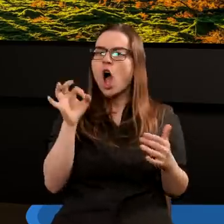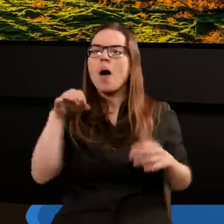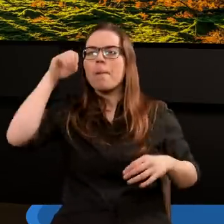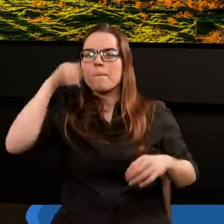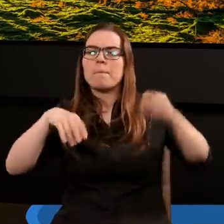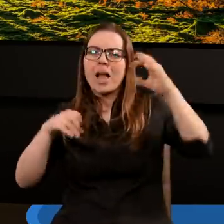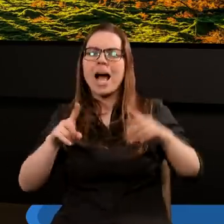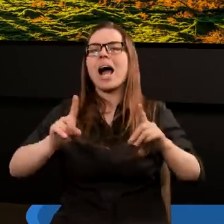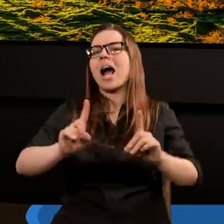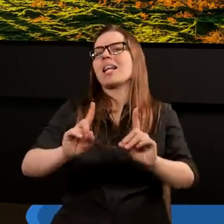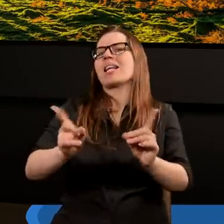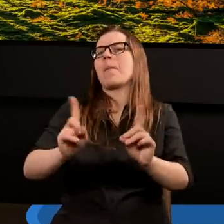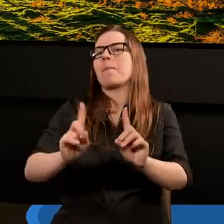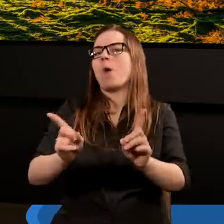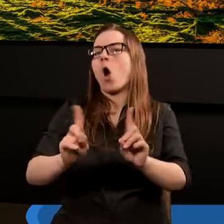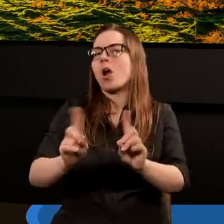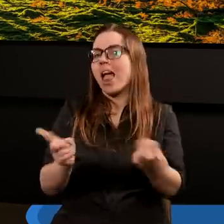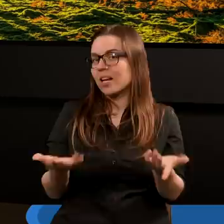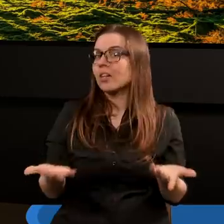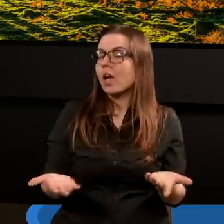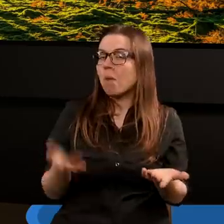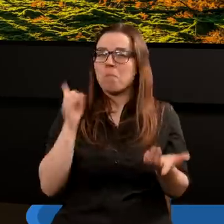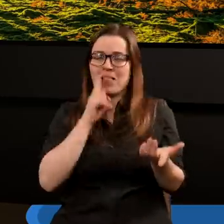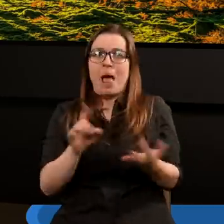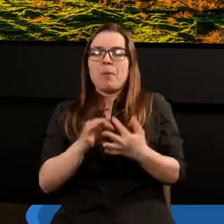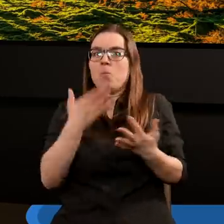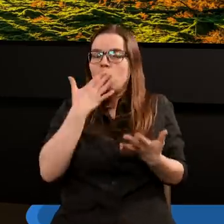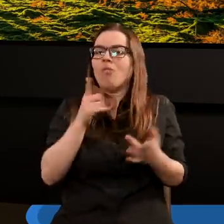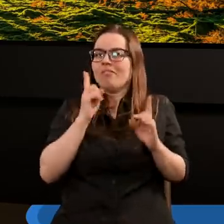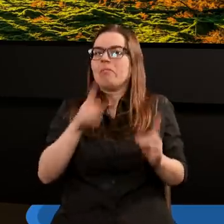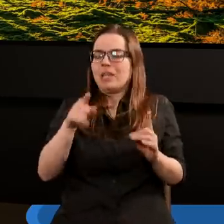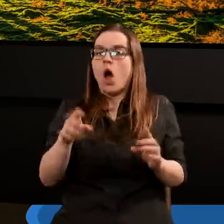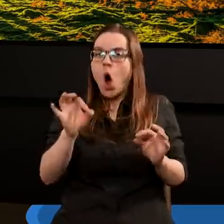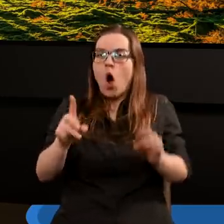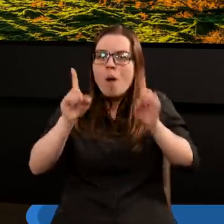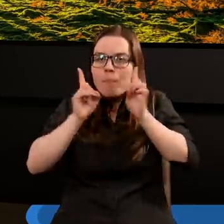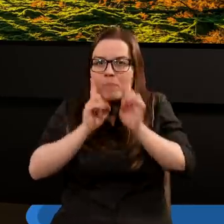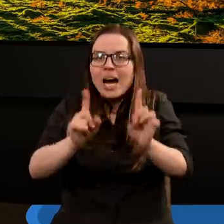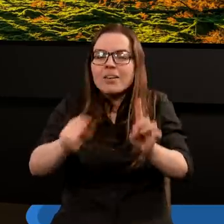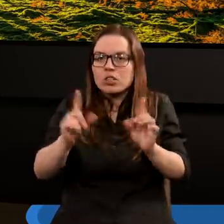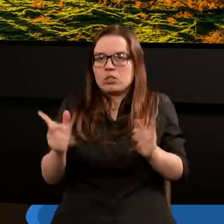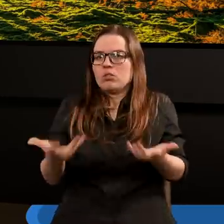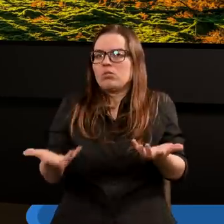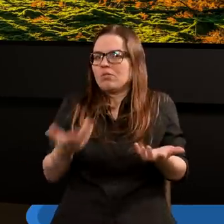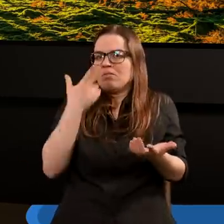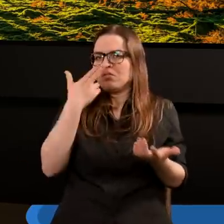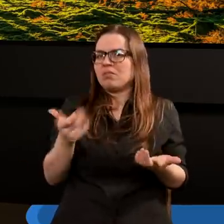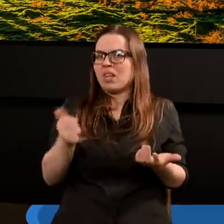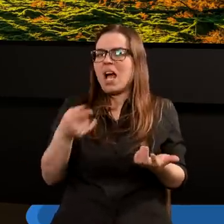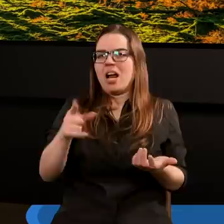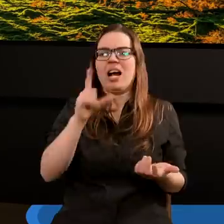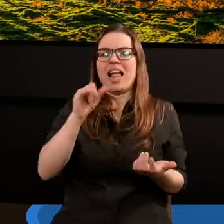symbolicznych, no bo tak naprawdę, gdybyśmy mieli mówić o literalnej rzece Eufrat, no kogo z nas ta